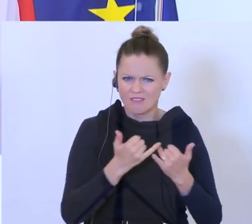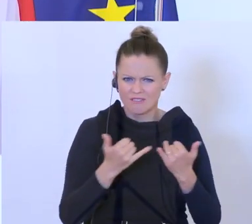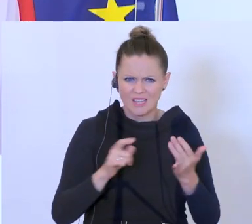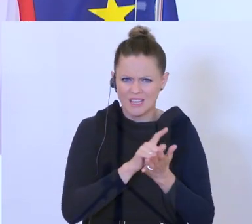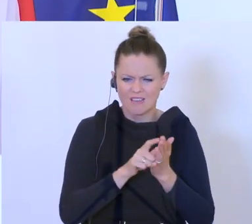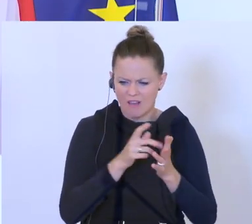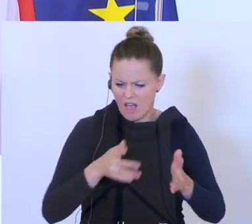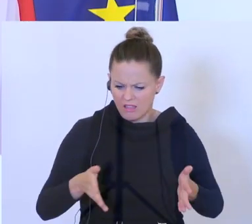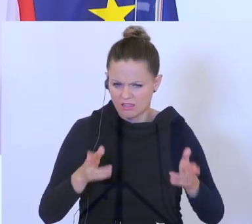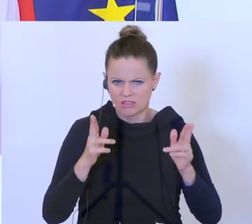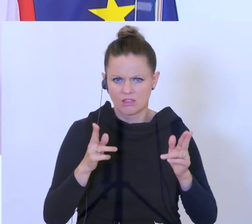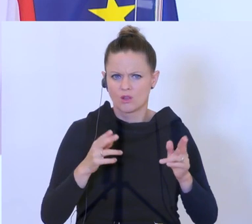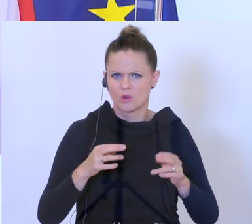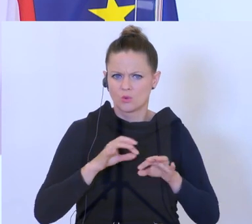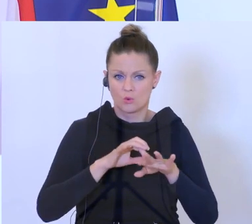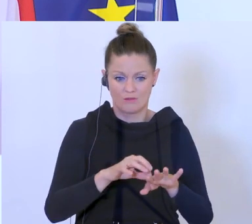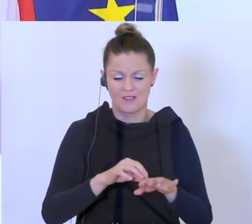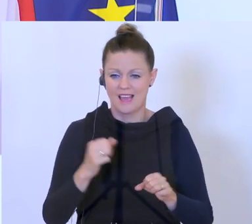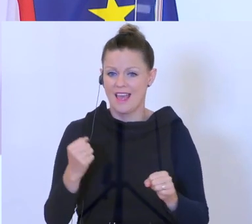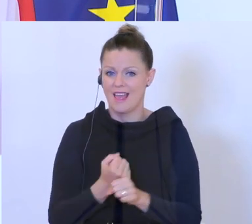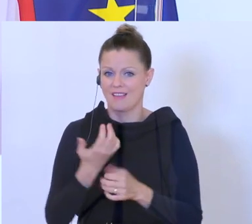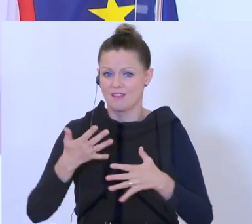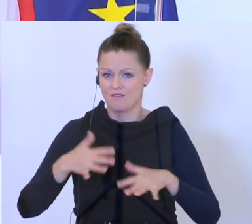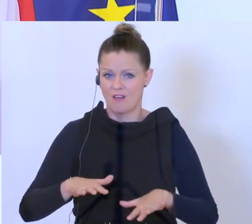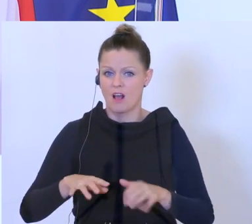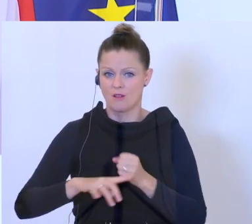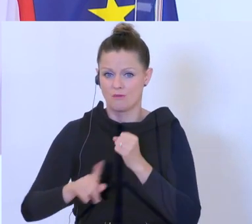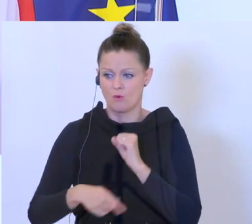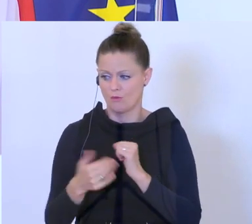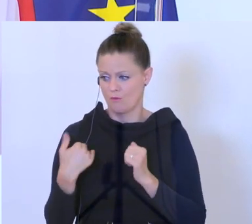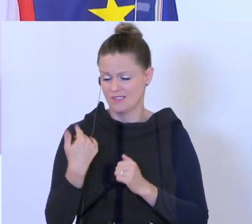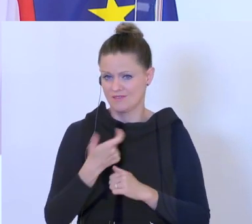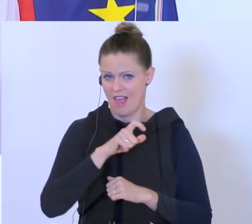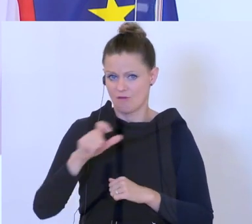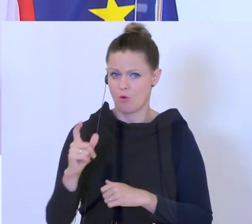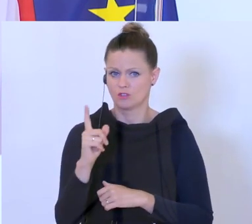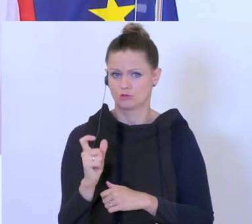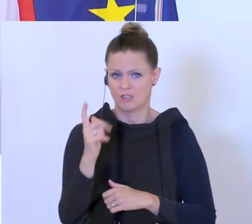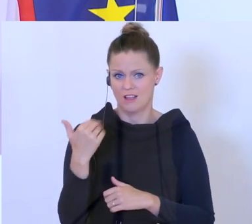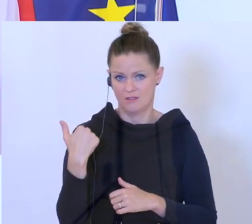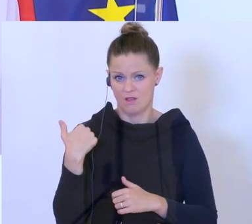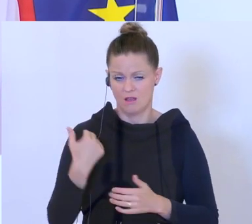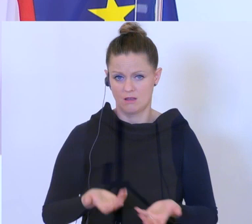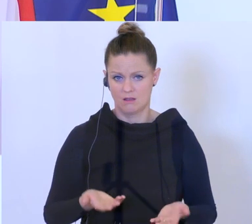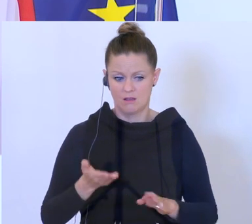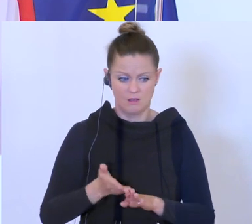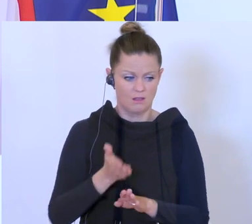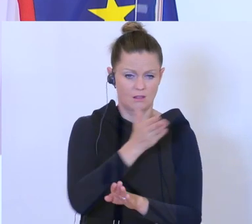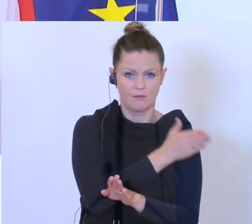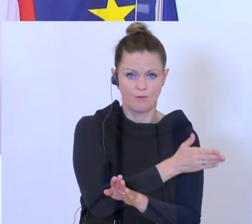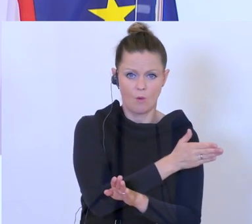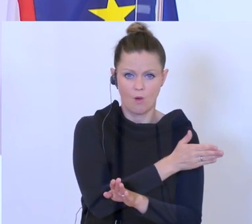aber der Härtefallfonds. Die Phase 2 ist vor, ich glaube, 14 Tagen gestartet. Wir haben davor